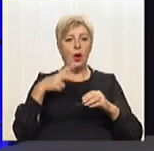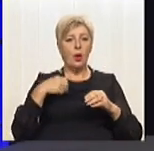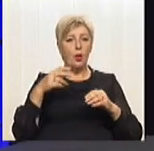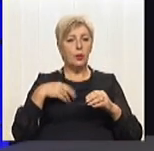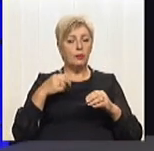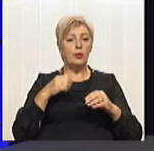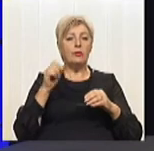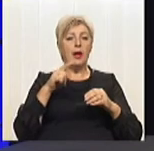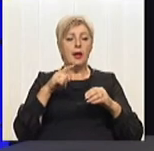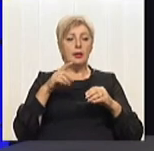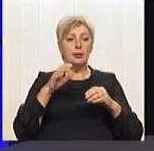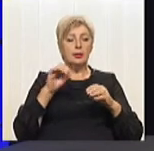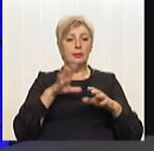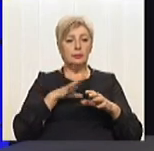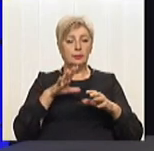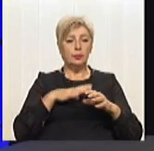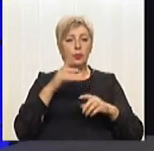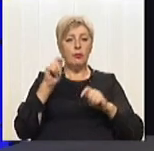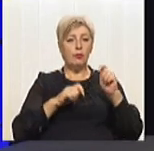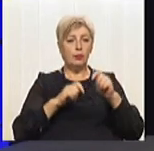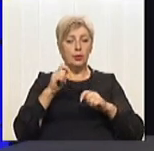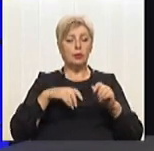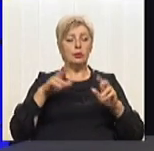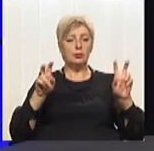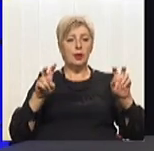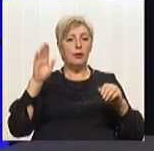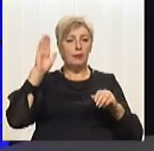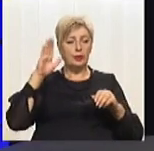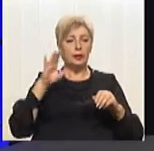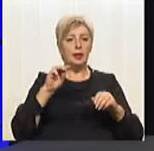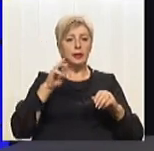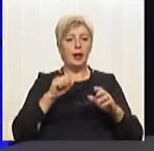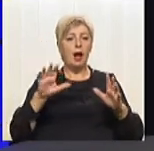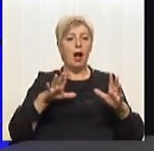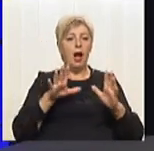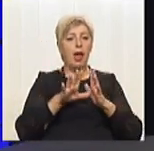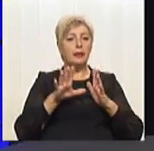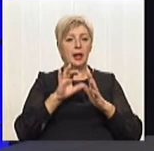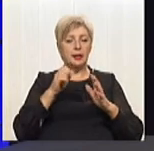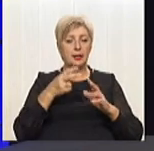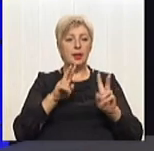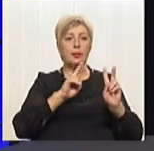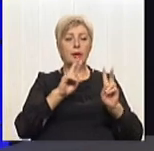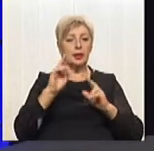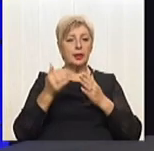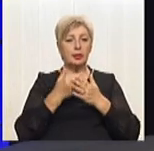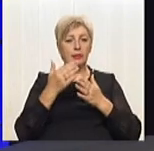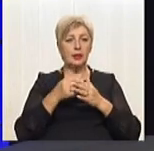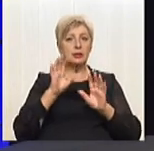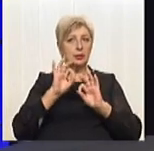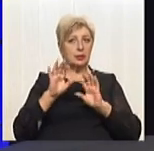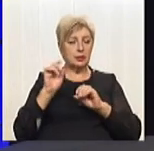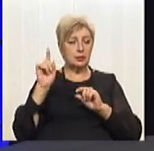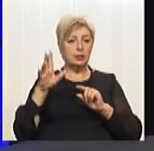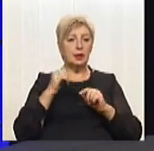відбувся четвертий міжнародний екологічний форум «Вода та енергія». Про які інновації там йшлося і чи можна їх наразі вже